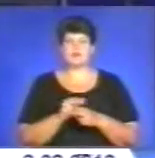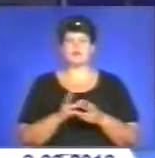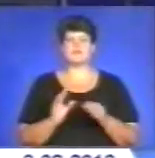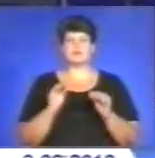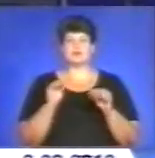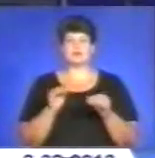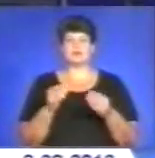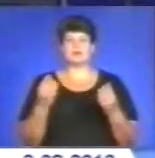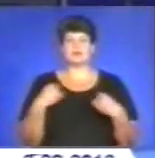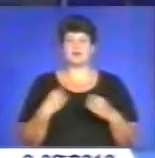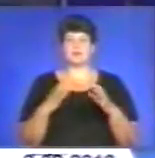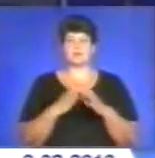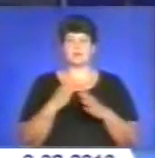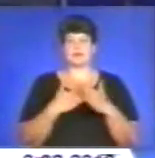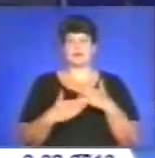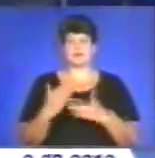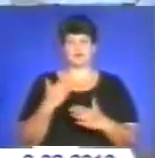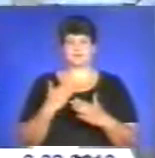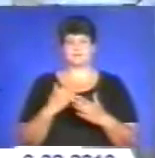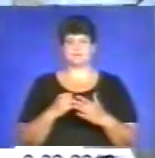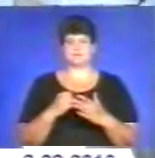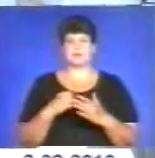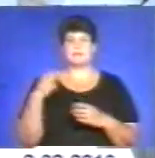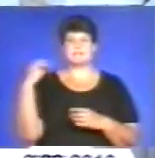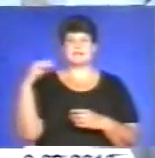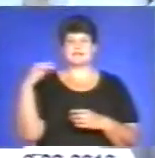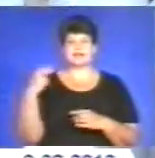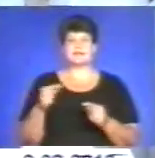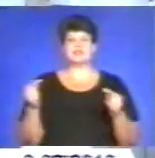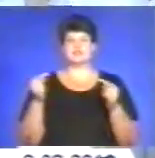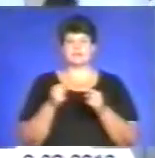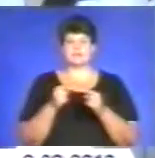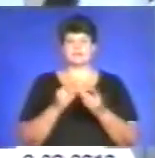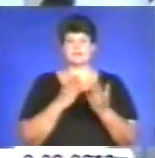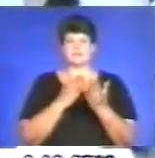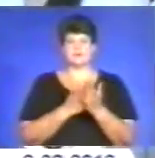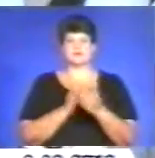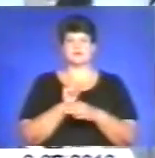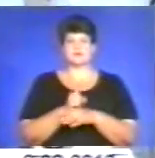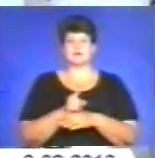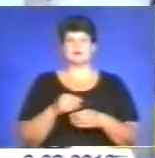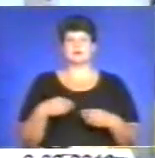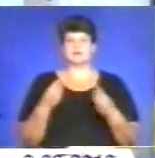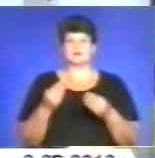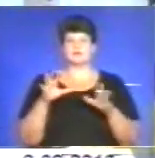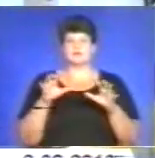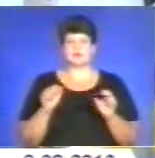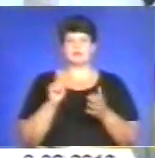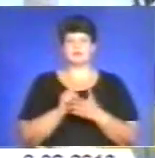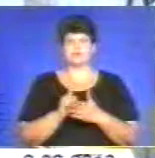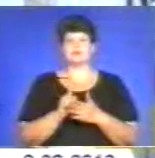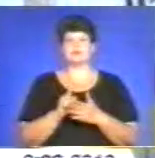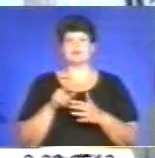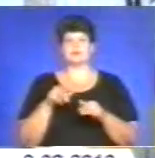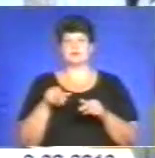групи інвалідності. Президент чіткі орієнтири поставив завдання, що влада має йти до людей,